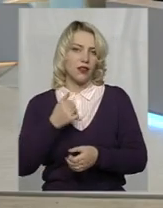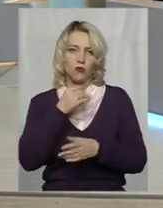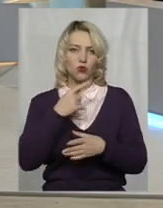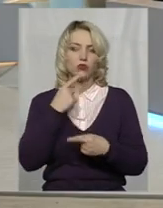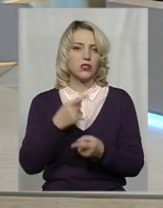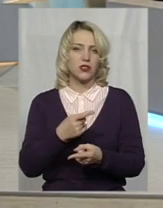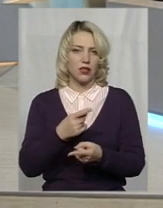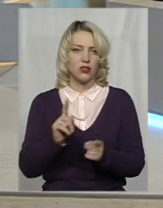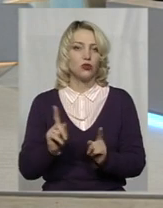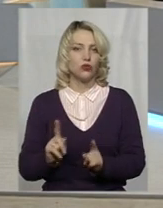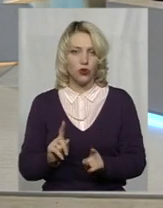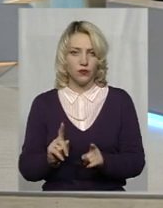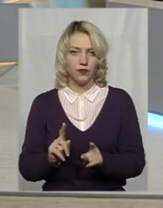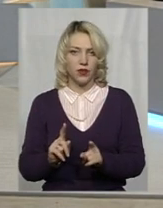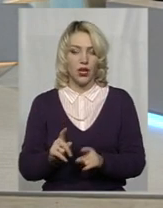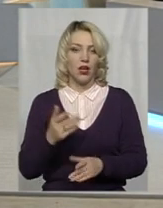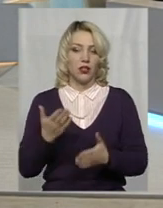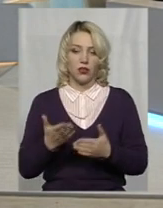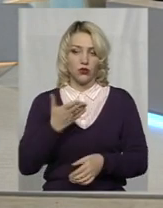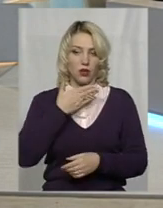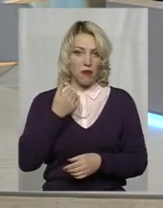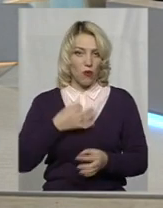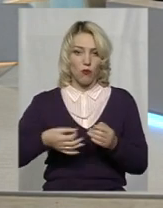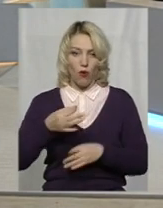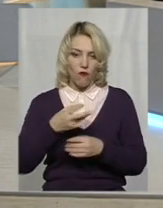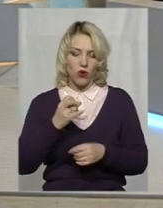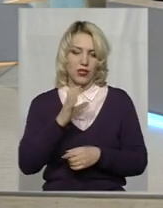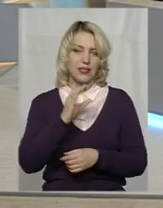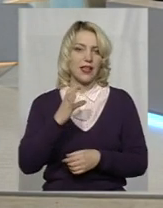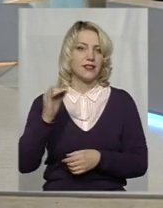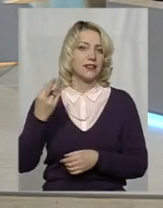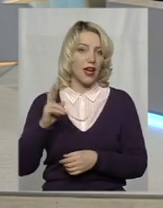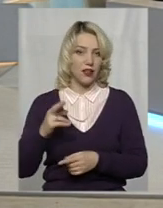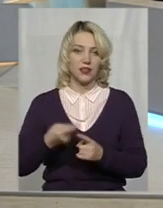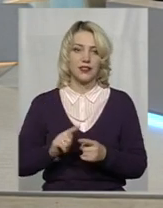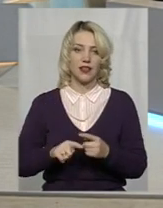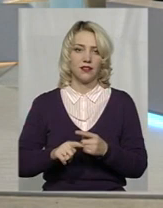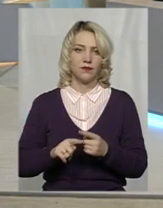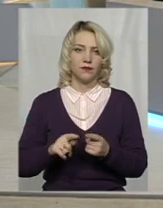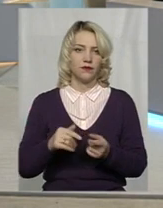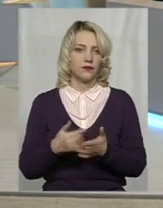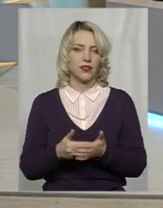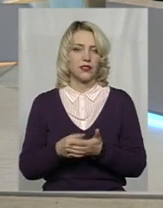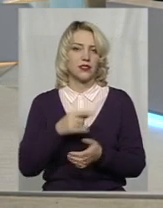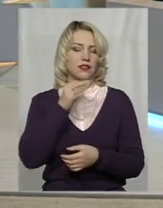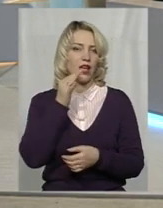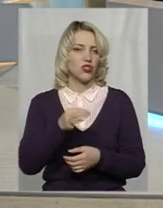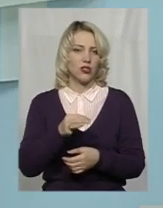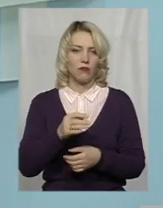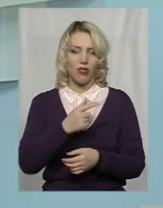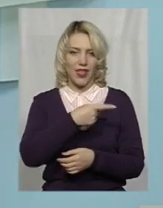сказати, що якщо немає обговорень на сесії, то це, скажімо, є